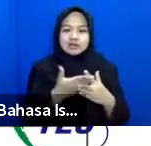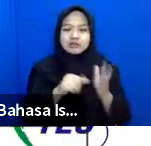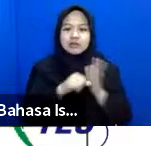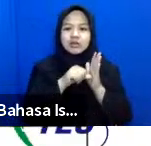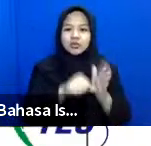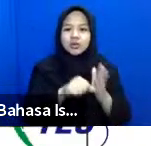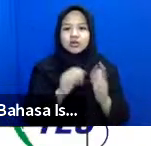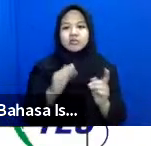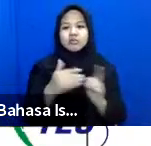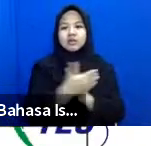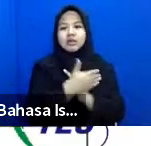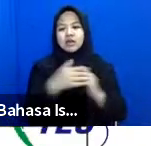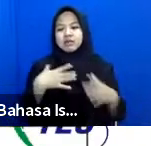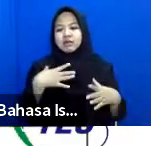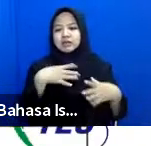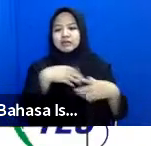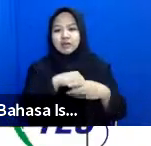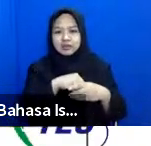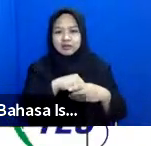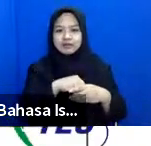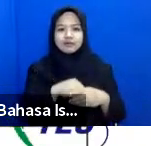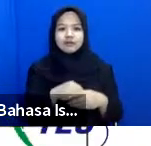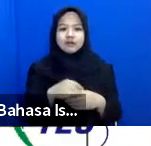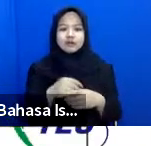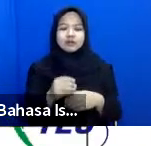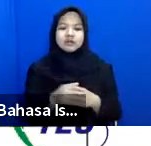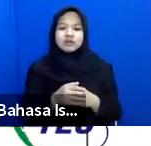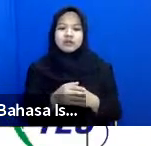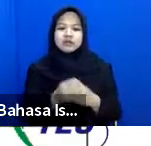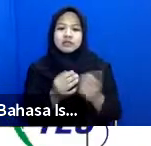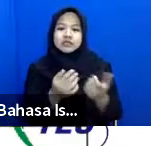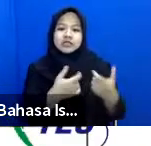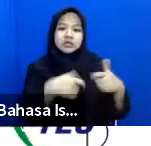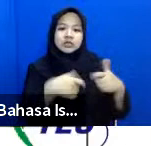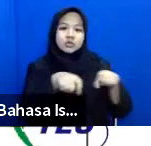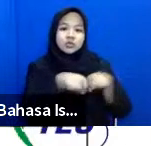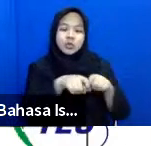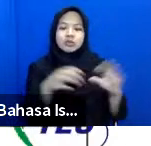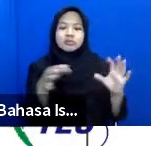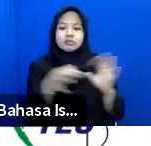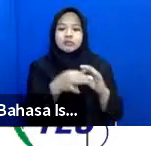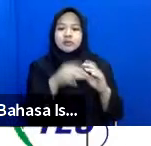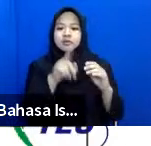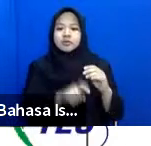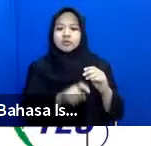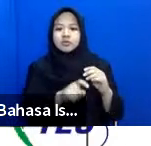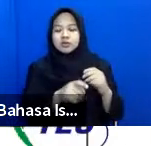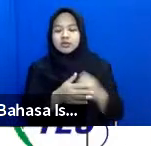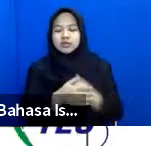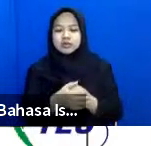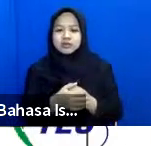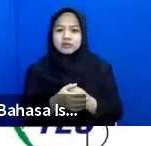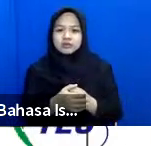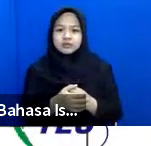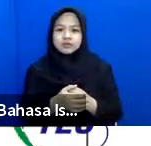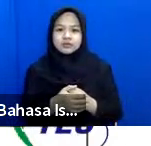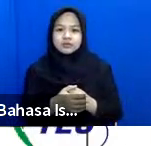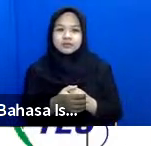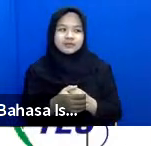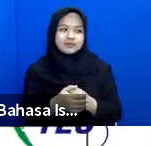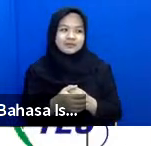perlindungan secara partisipatif dan tentunya sesuai setara relevan dengan kebutuhannya jadi tadi